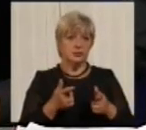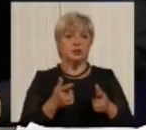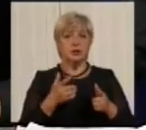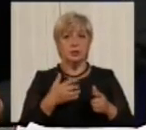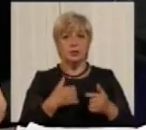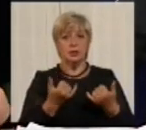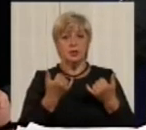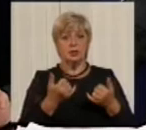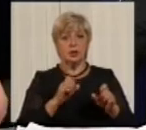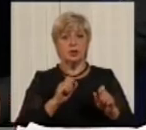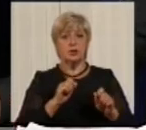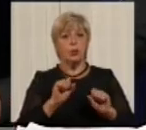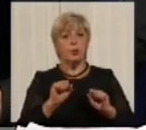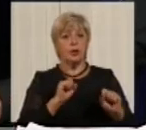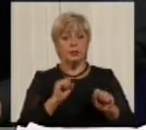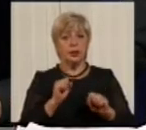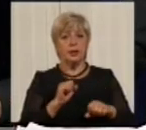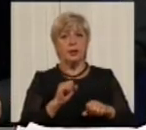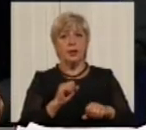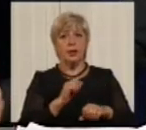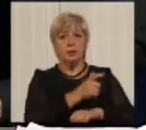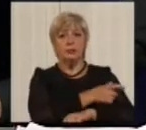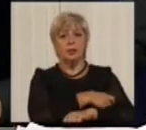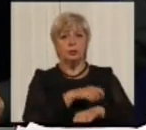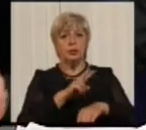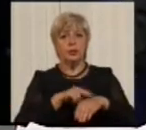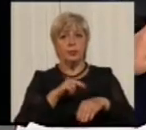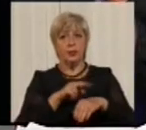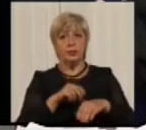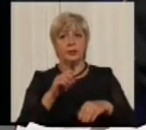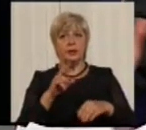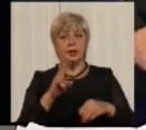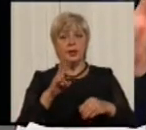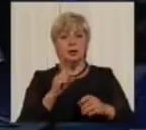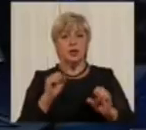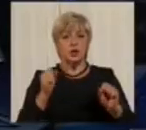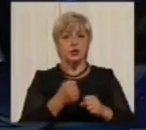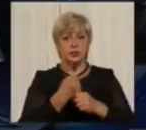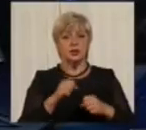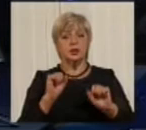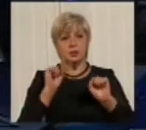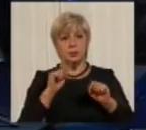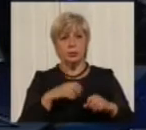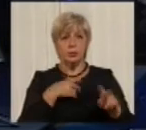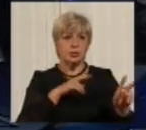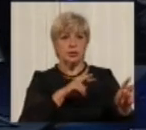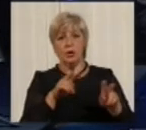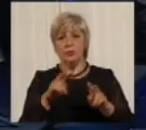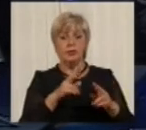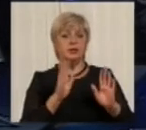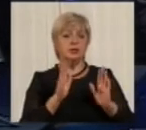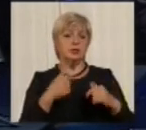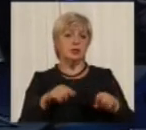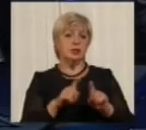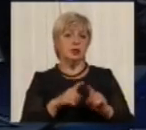управління патрульної поліції на швидкість може реагувати тільки таким чином. А от з